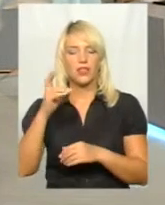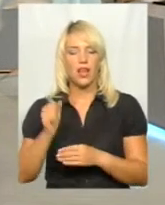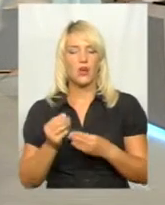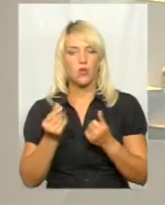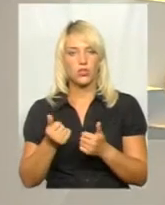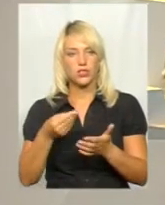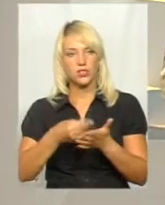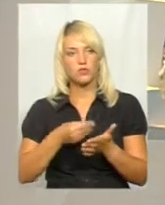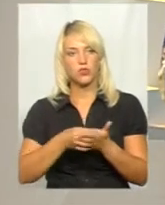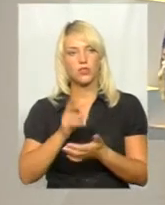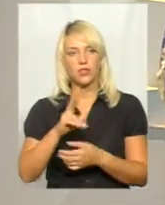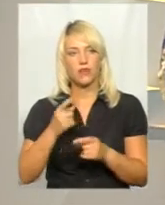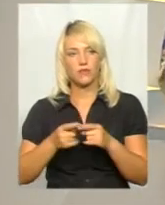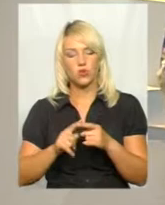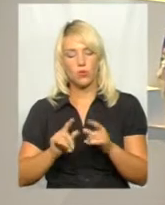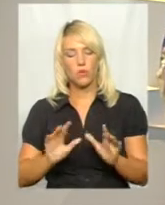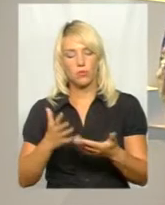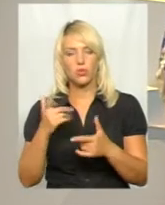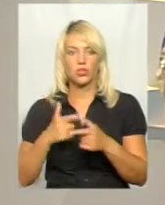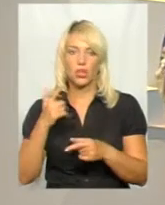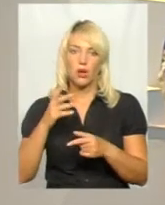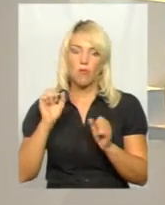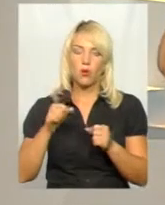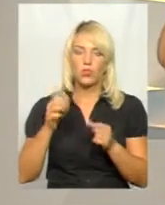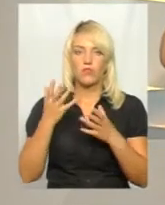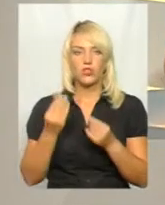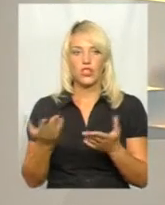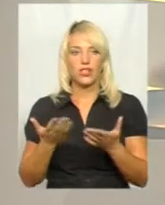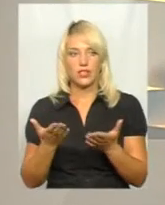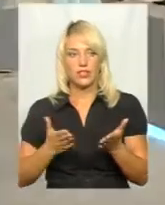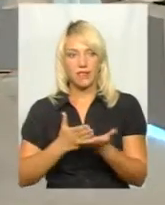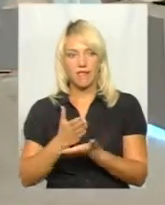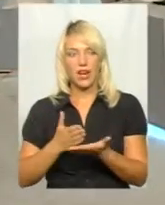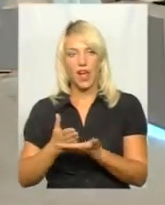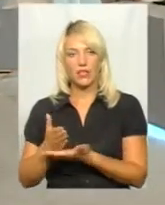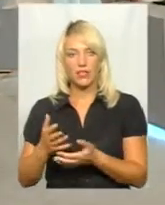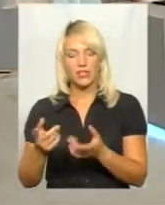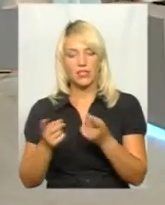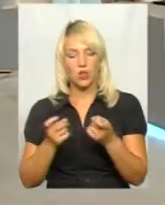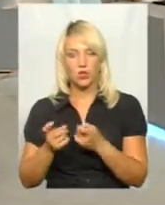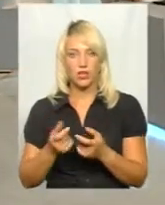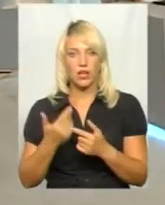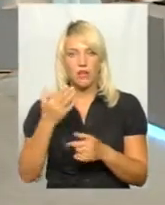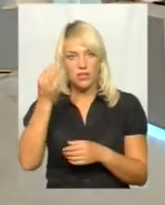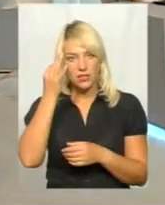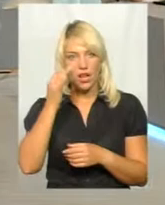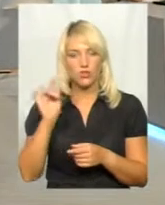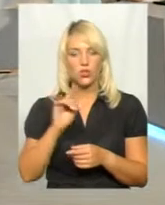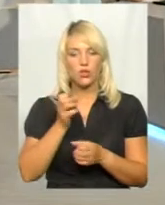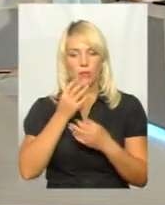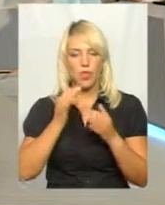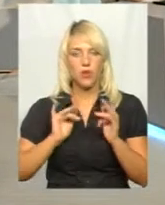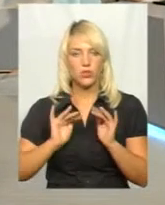з бюджету, так як в цьому випадку? Чи, можливо, будете ще якісь варіанти залучати? Ви згадували про той варіант, що там благодійники